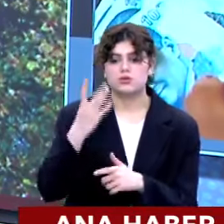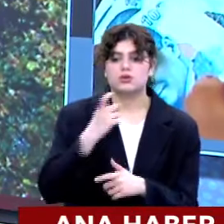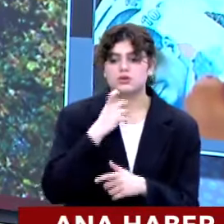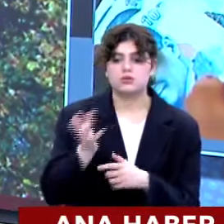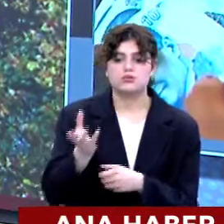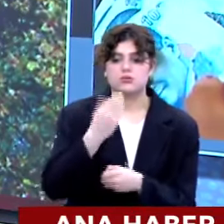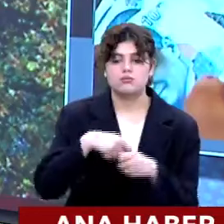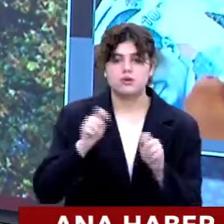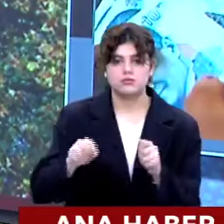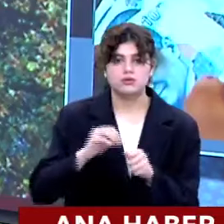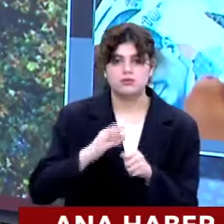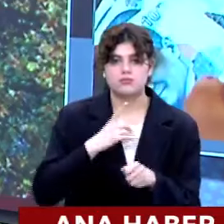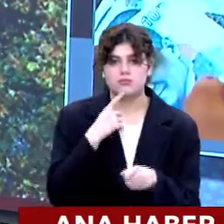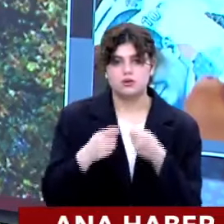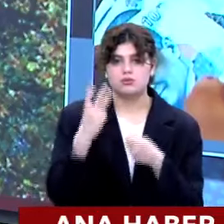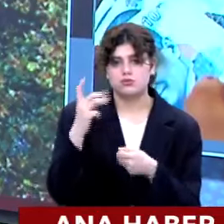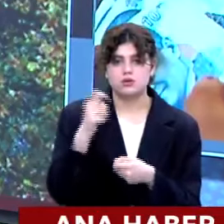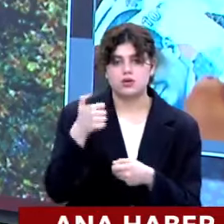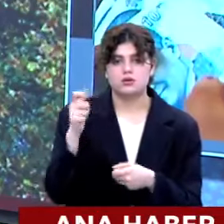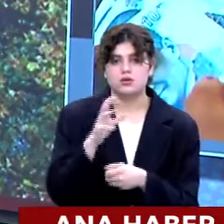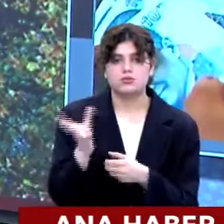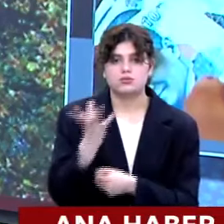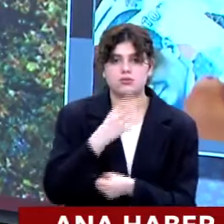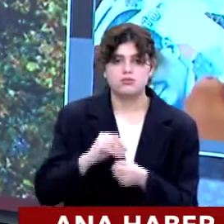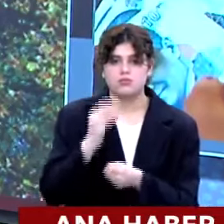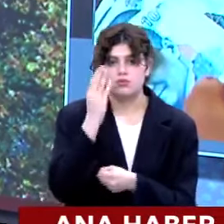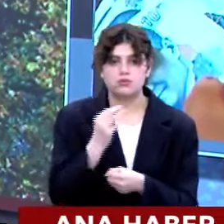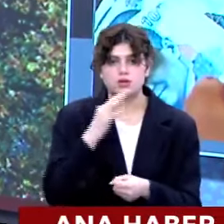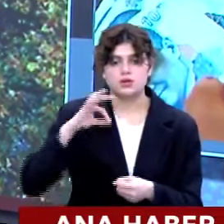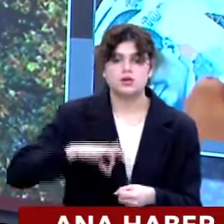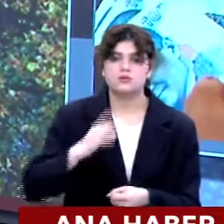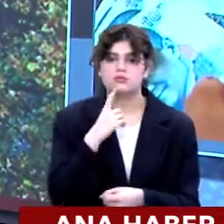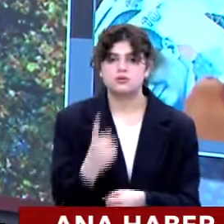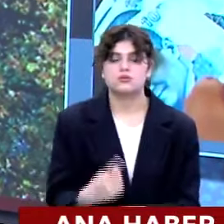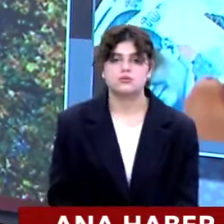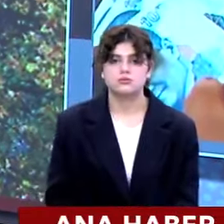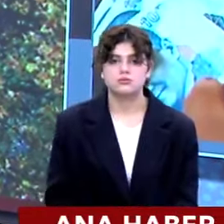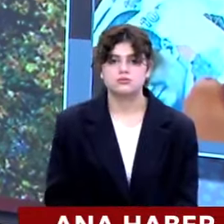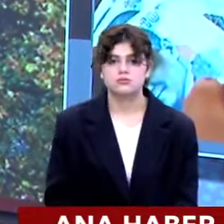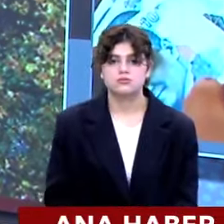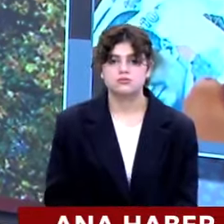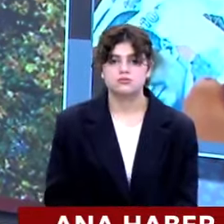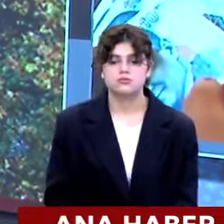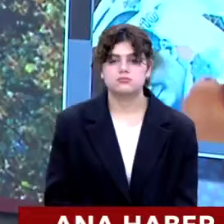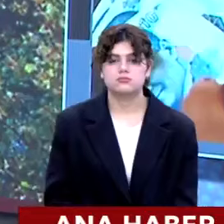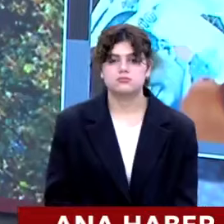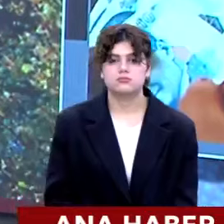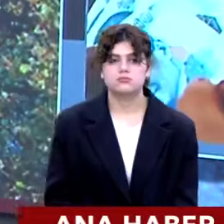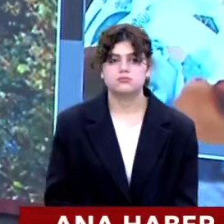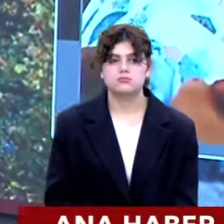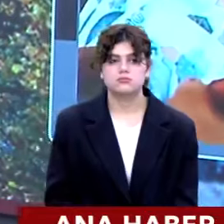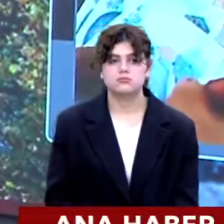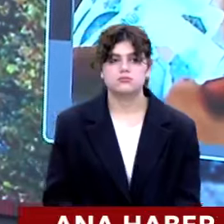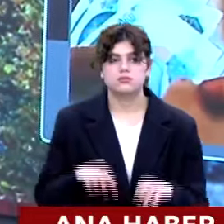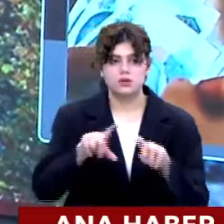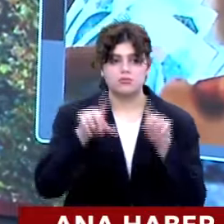yılda toplayabilecekken ben bankadan bunu 6 ayda toplarım ve kar ederim diyor. Böyle dediği için de söz konusu tablo işte